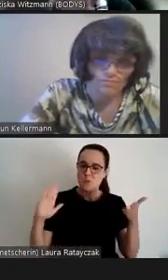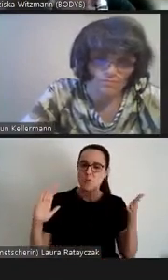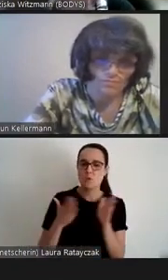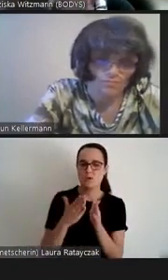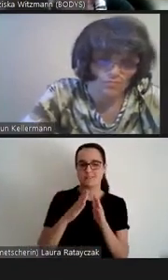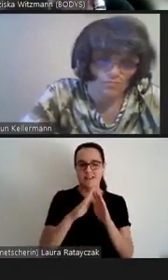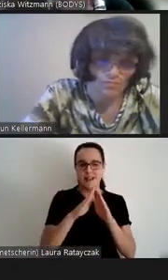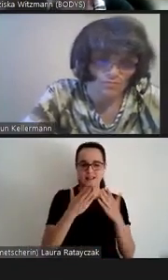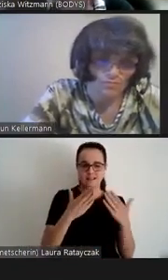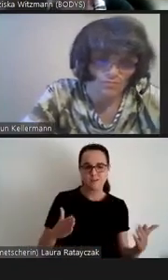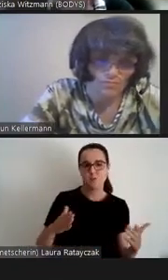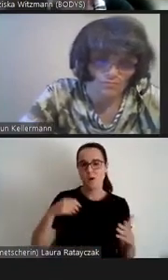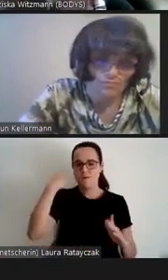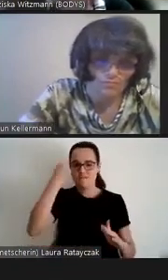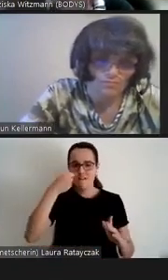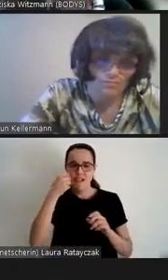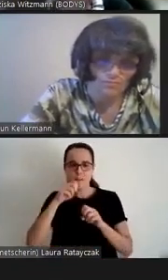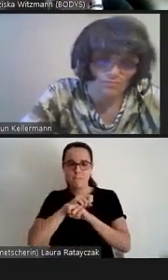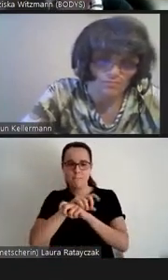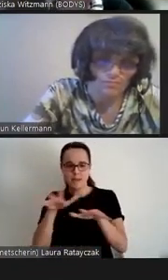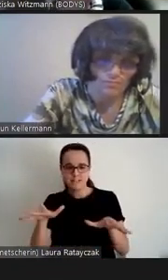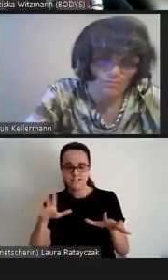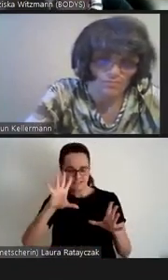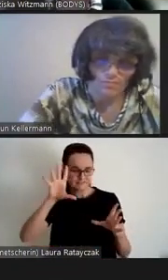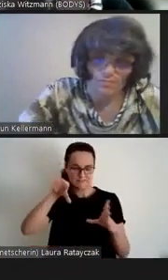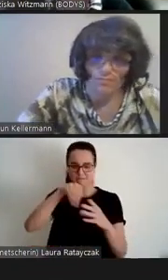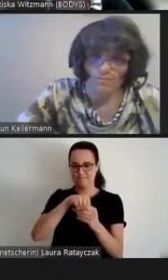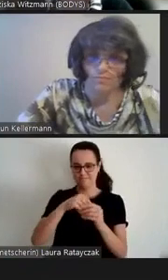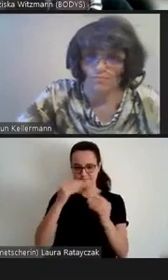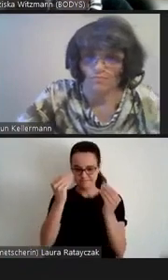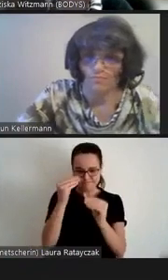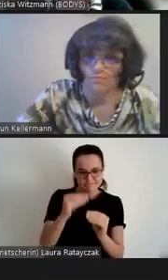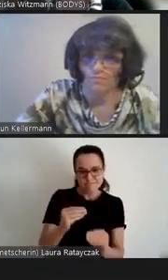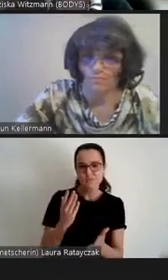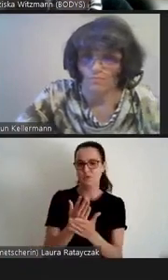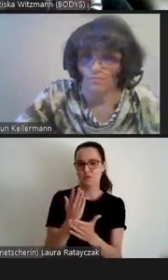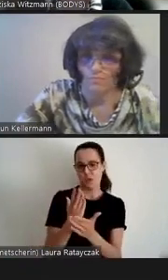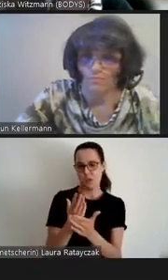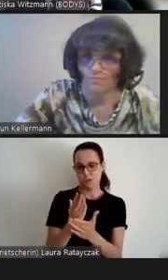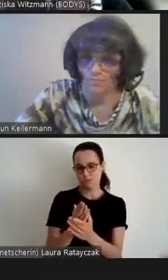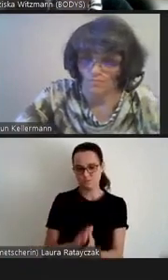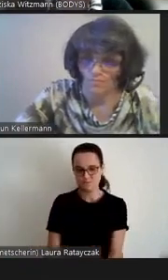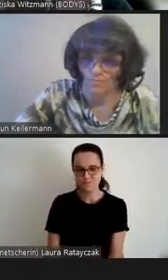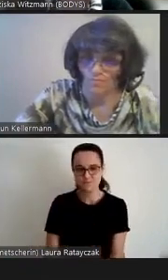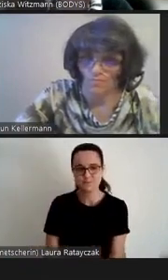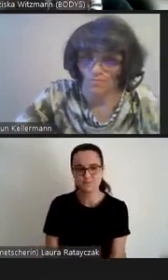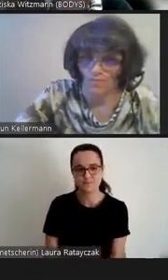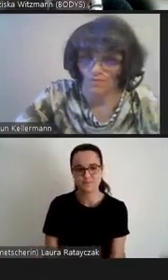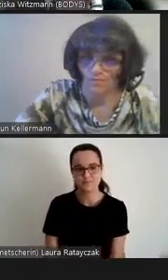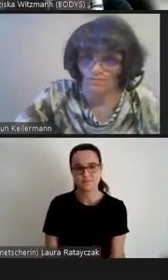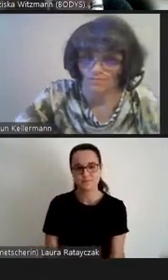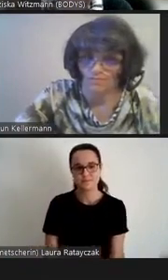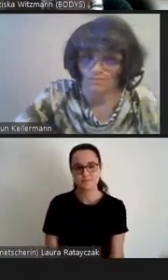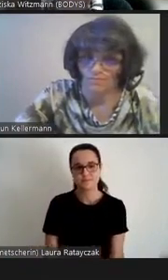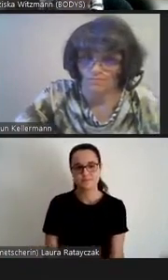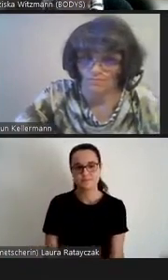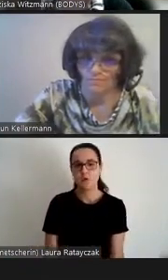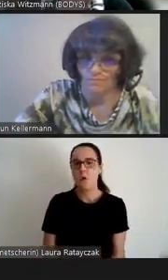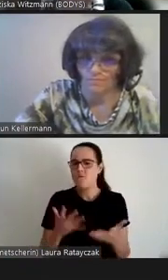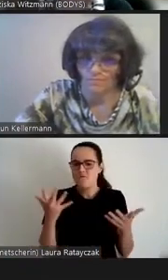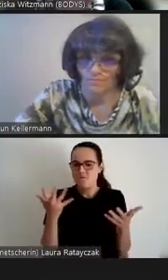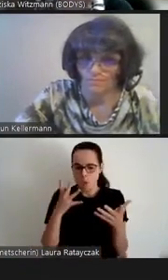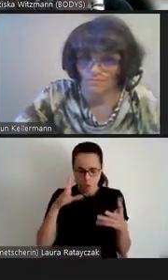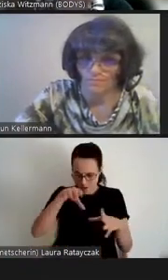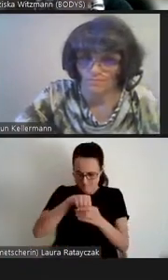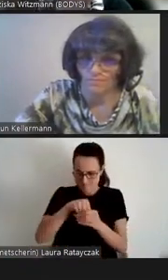und Medien und die Frage, wo in diesen Dingen Behinderung eigentlich